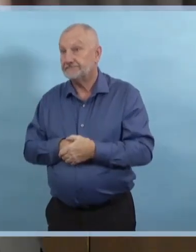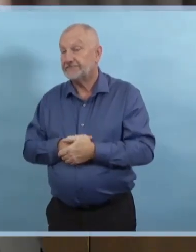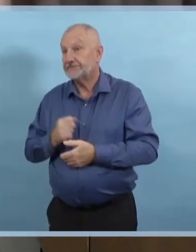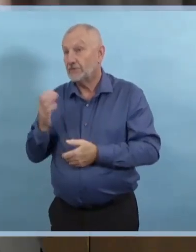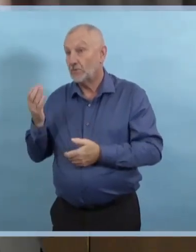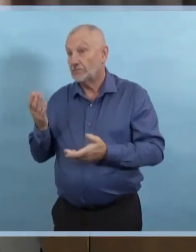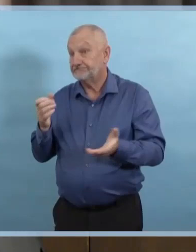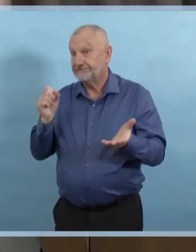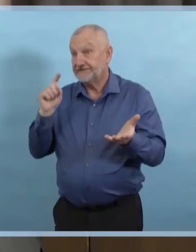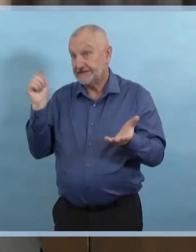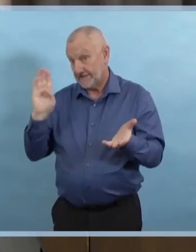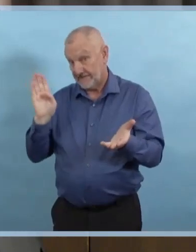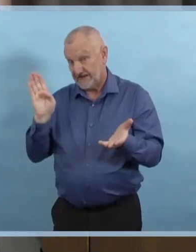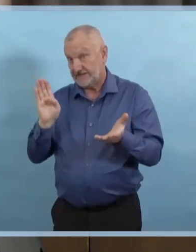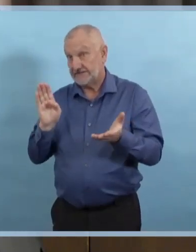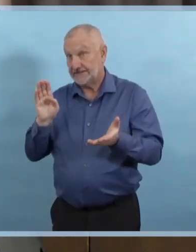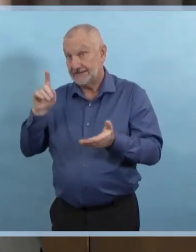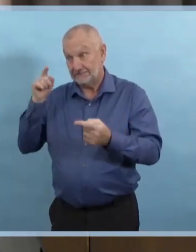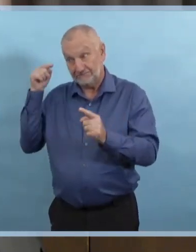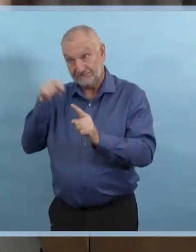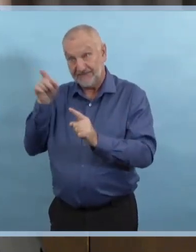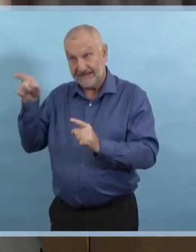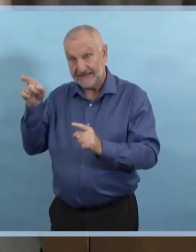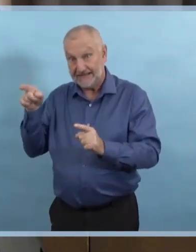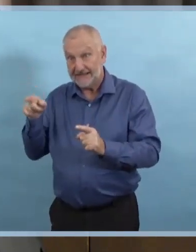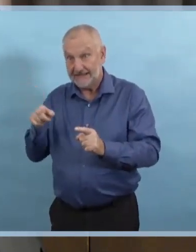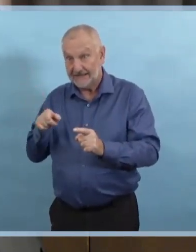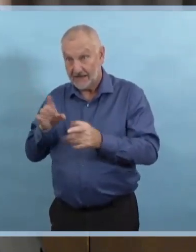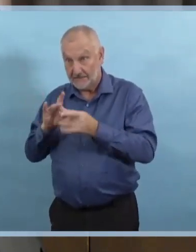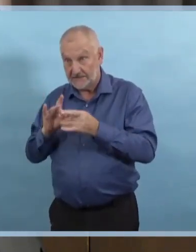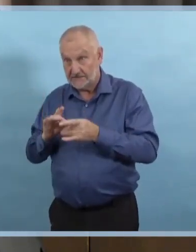c'est comme un chat universel.